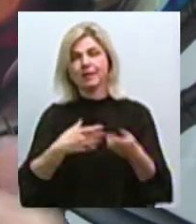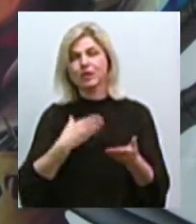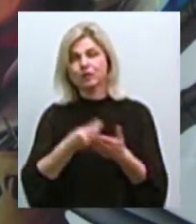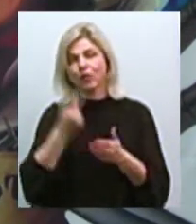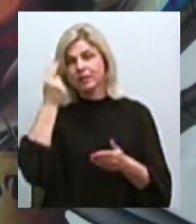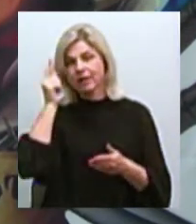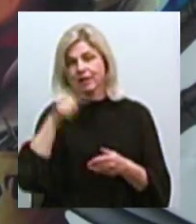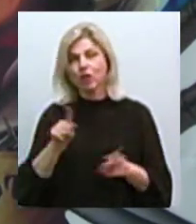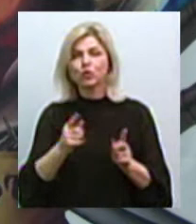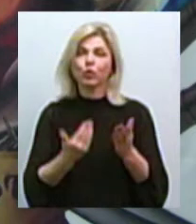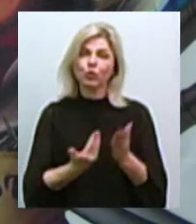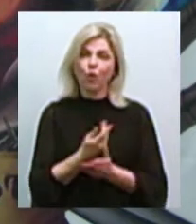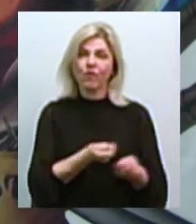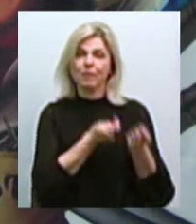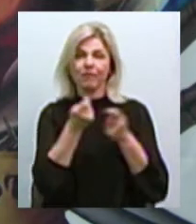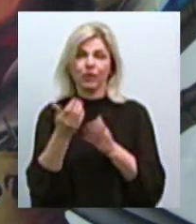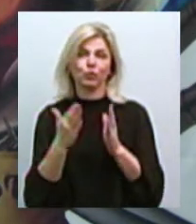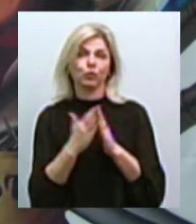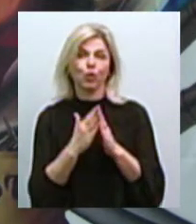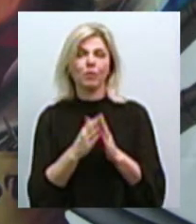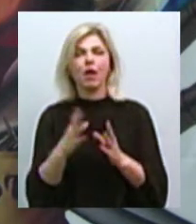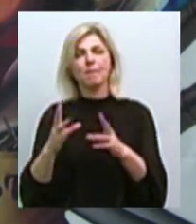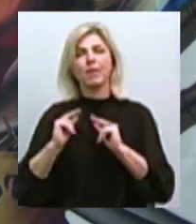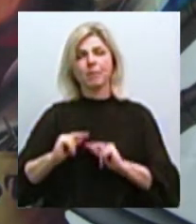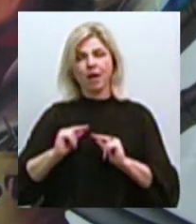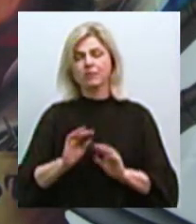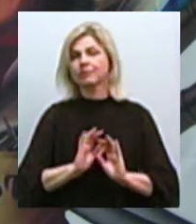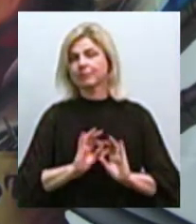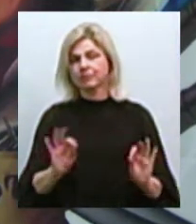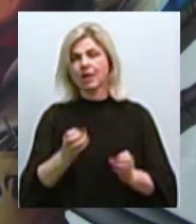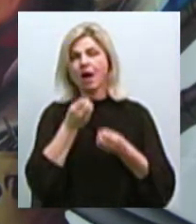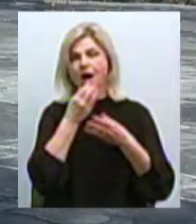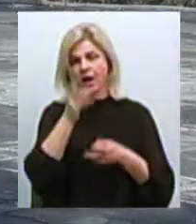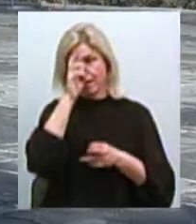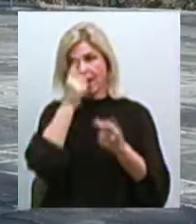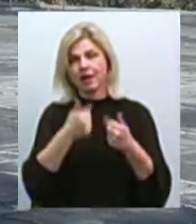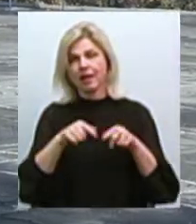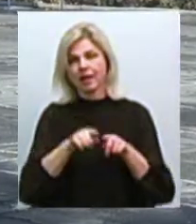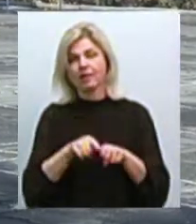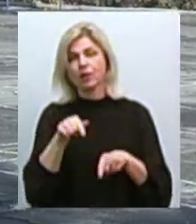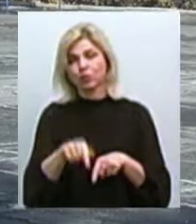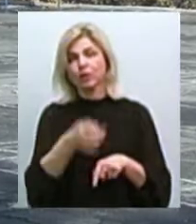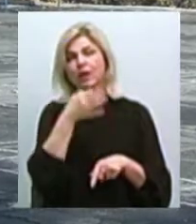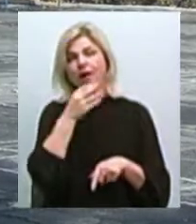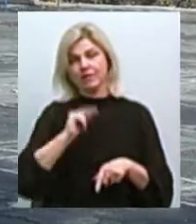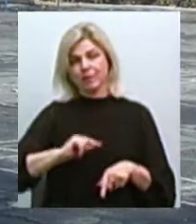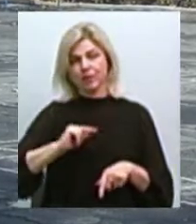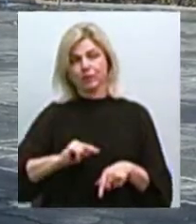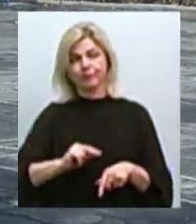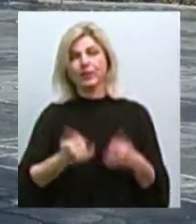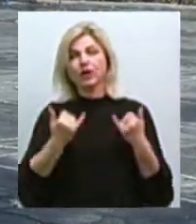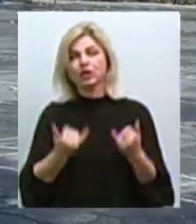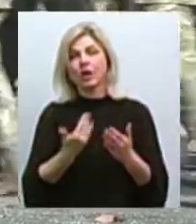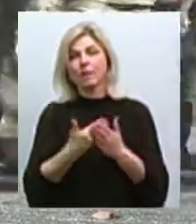привезти додому. Співпраця продуктивна, гарна країна, нам тут подобається працювати. Зараз на курсі перебуває близько 50